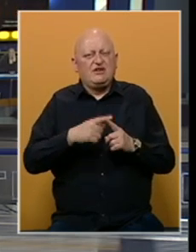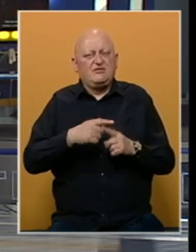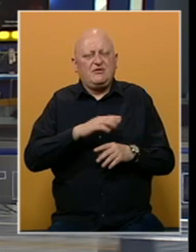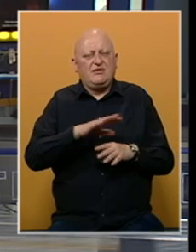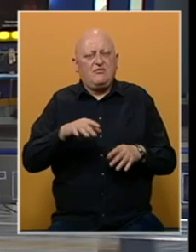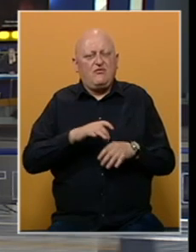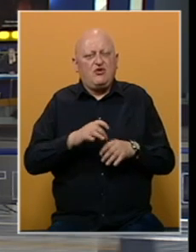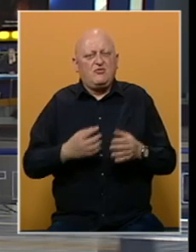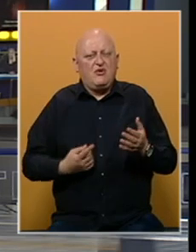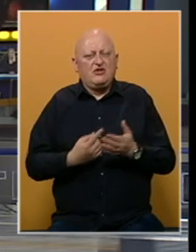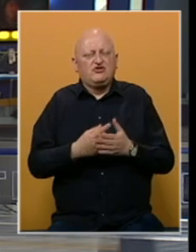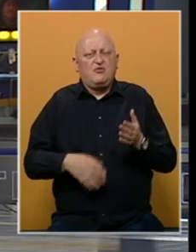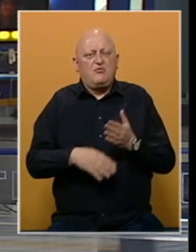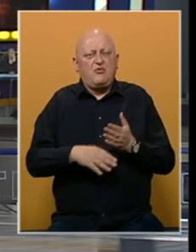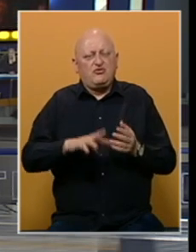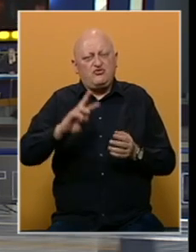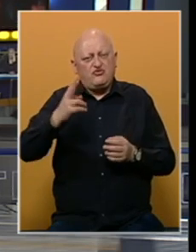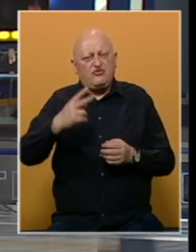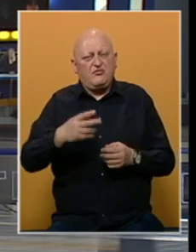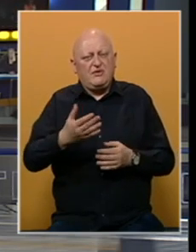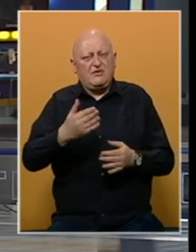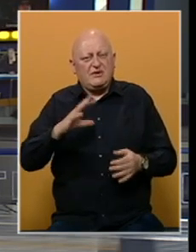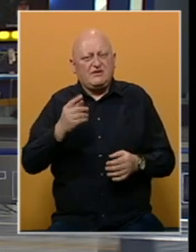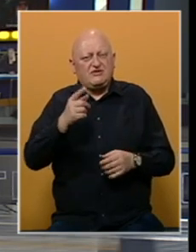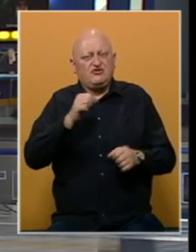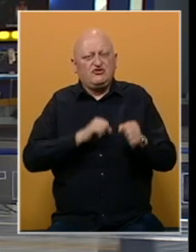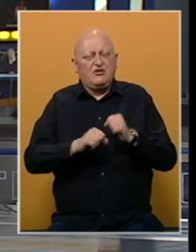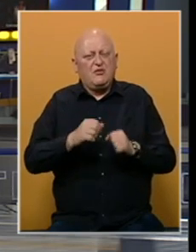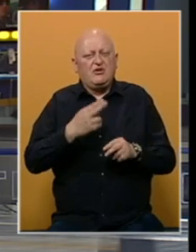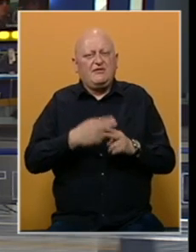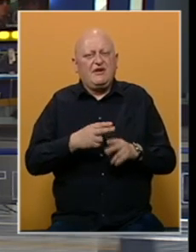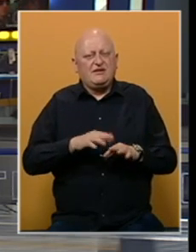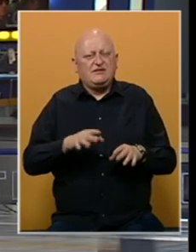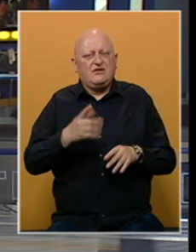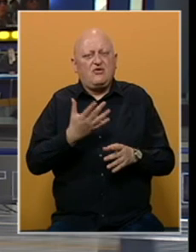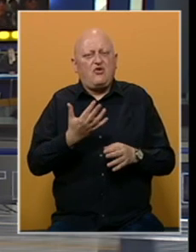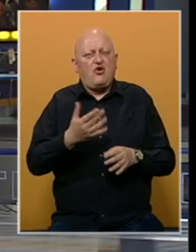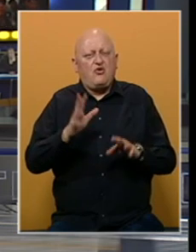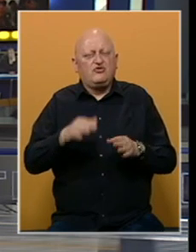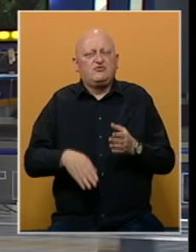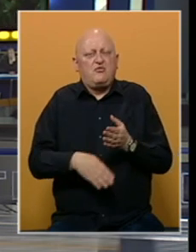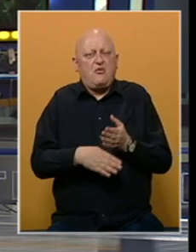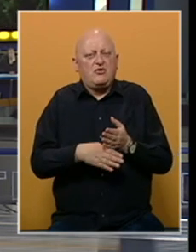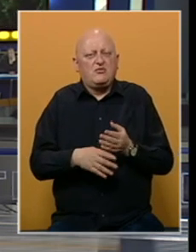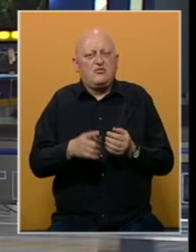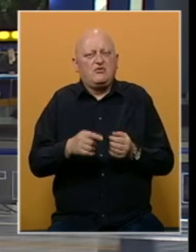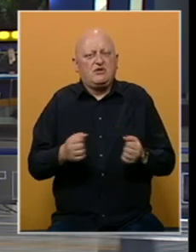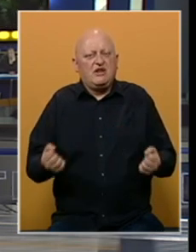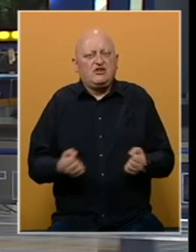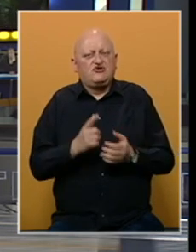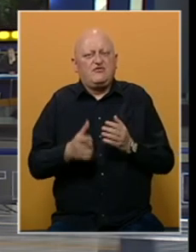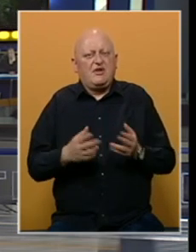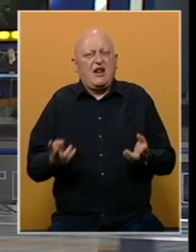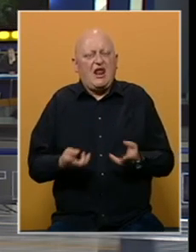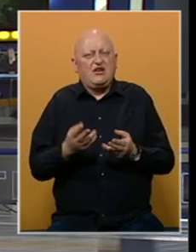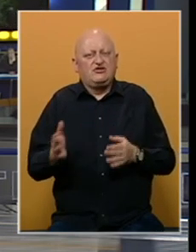jednako vodimo računa da pomognemo i drugima, da i prije svega zaštitimo od infekcije, da im koliko možemo pomognemo, da teško